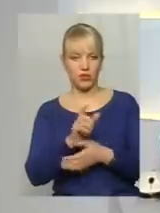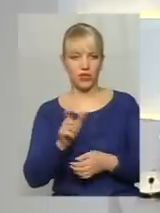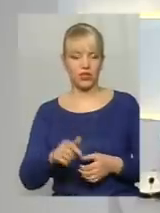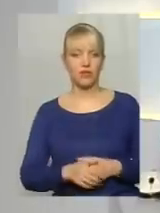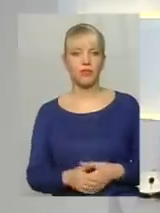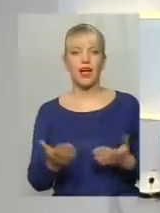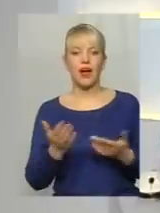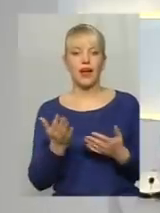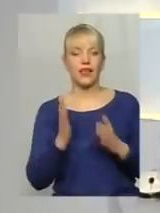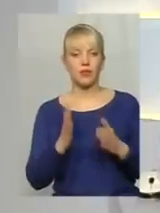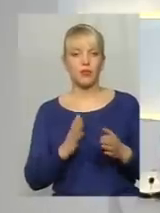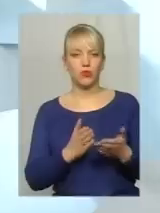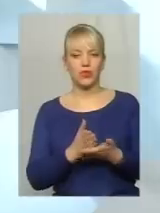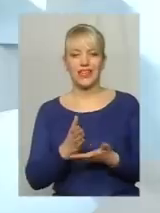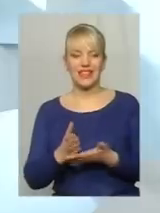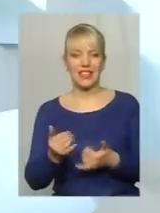критерії до претендентів?